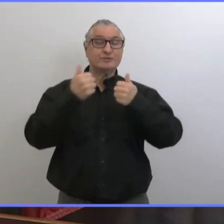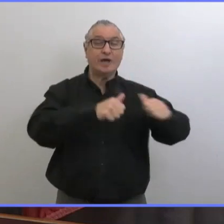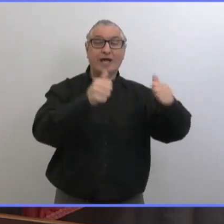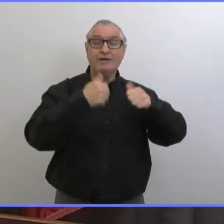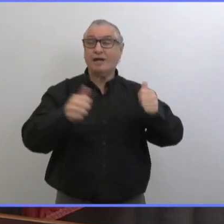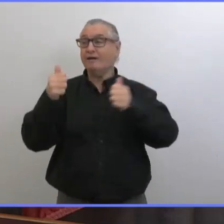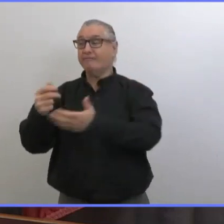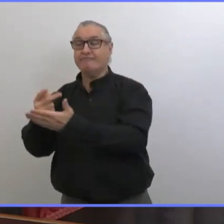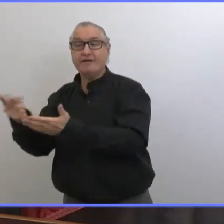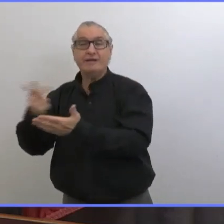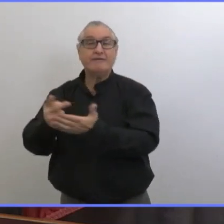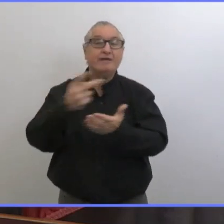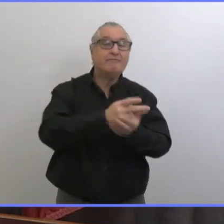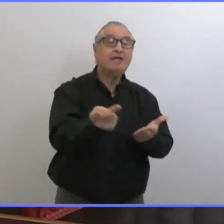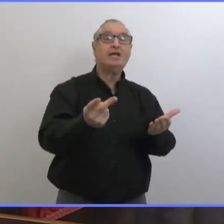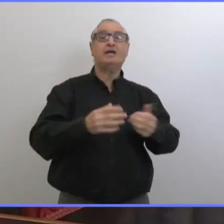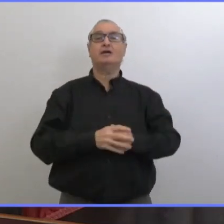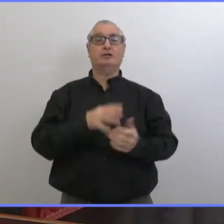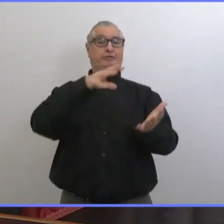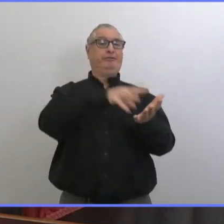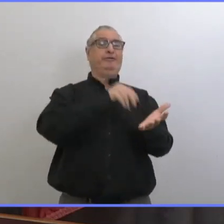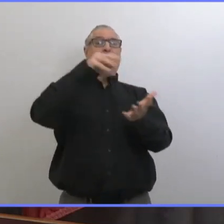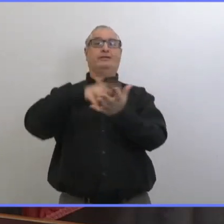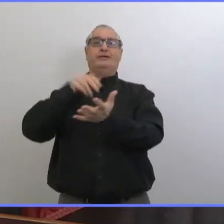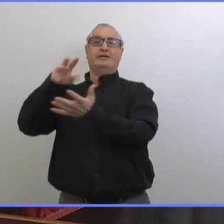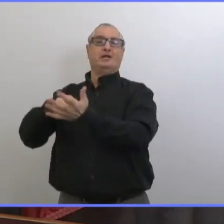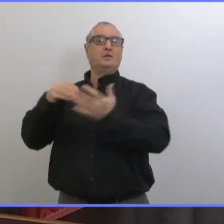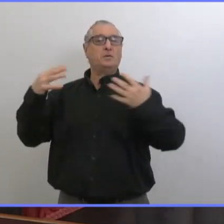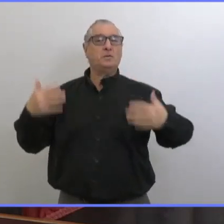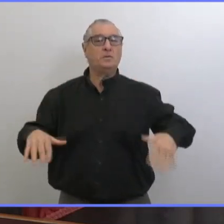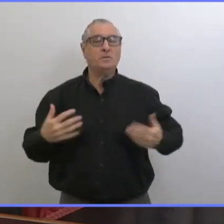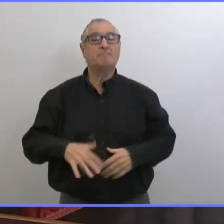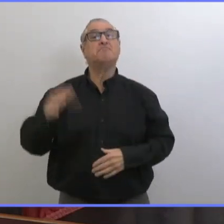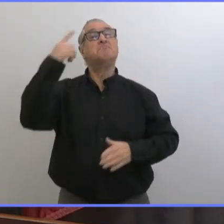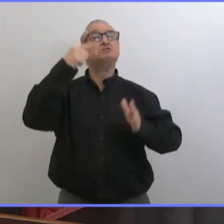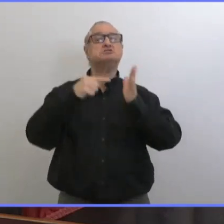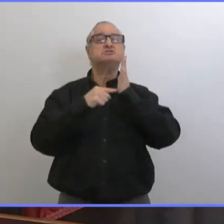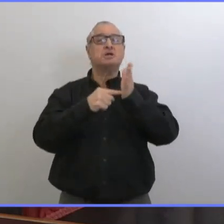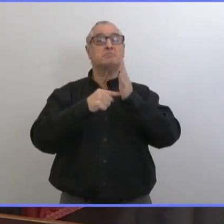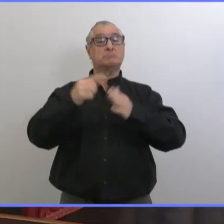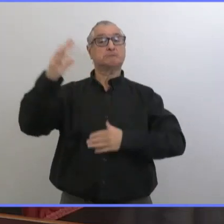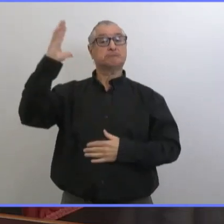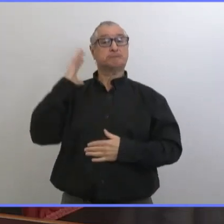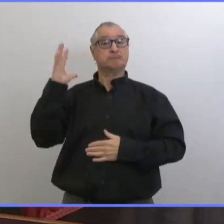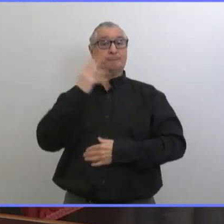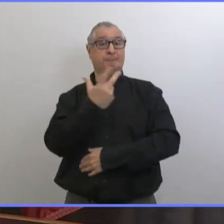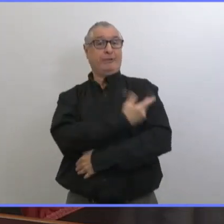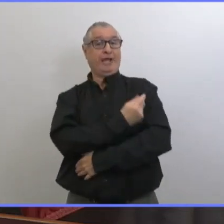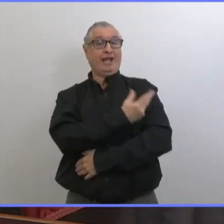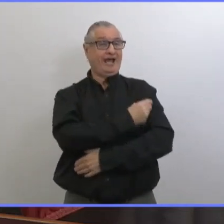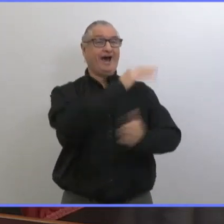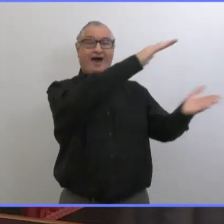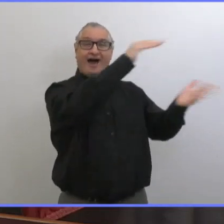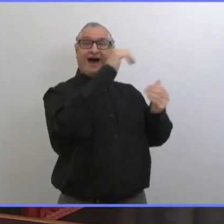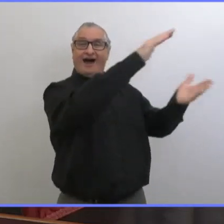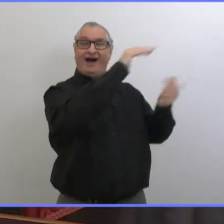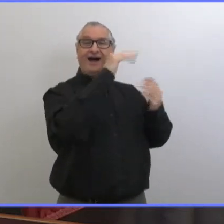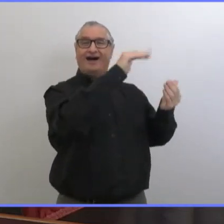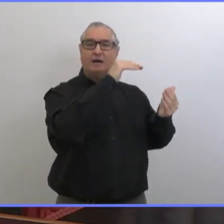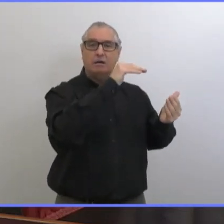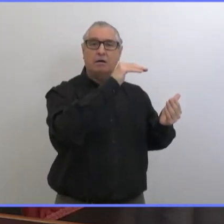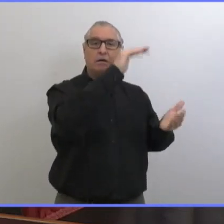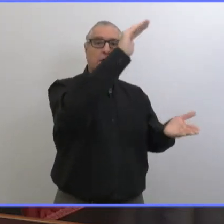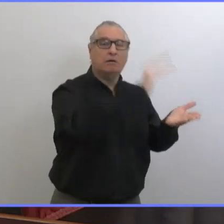équipe reconnaît qu'il y a certains éléments comme l'approvisionnement de vaccins est hors de notre contrôle. J'aimerais